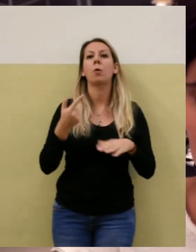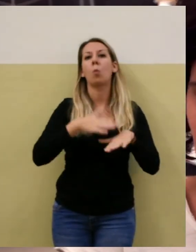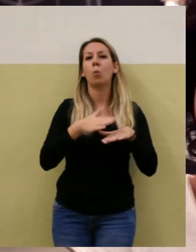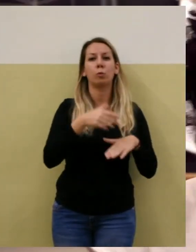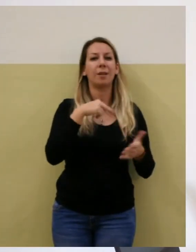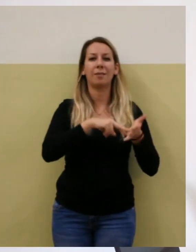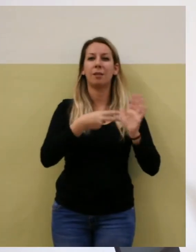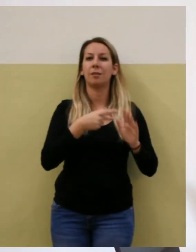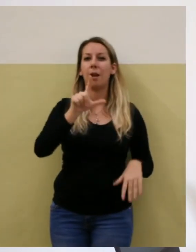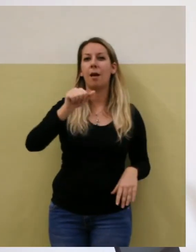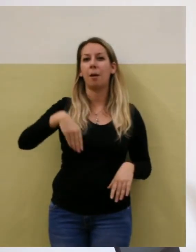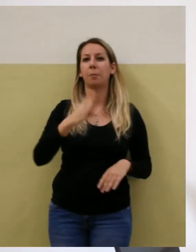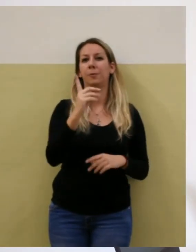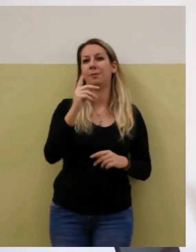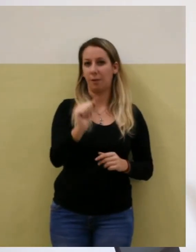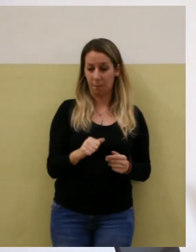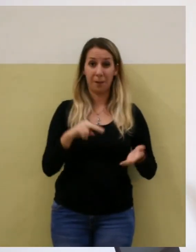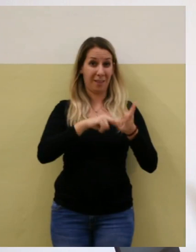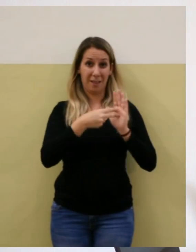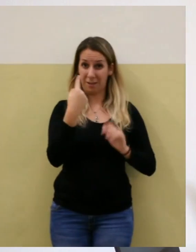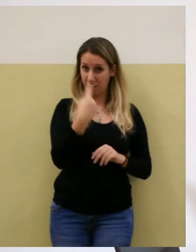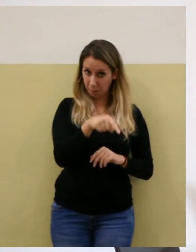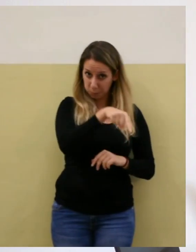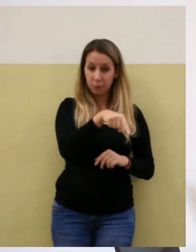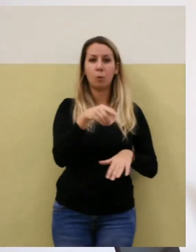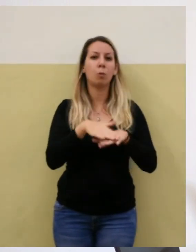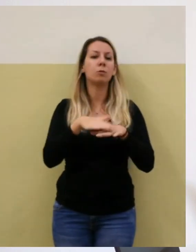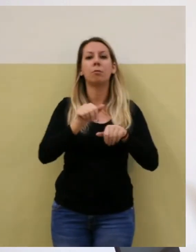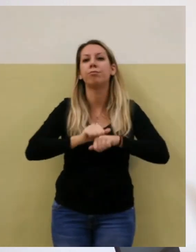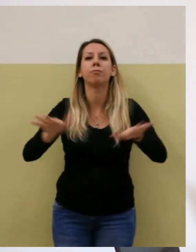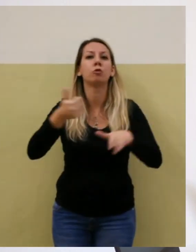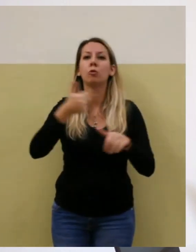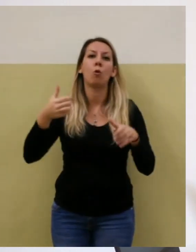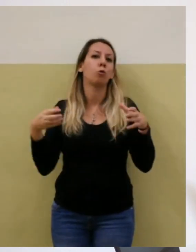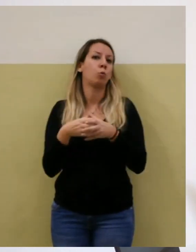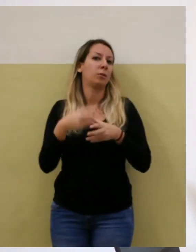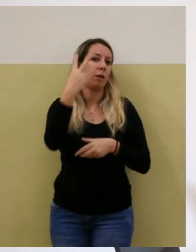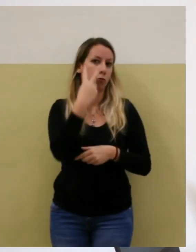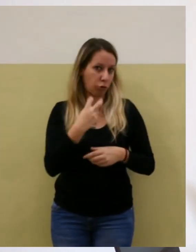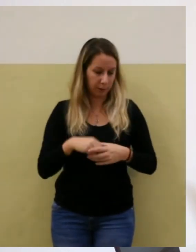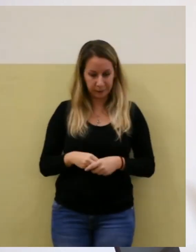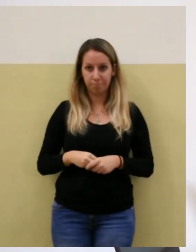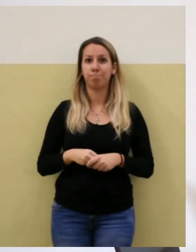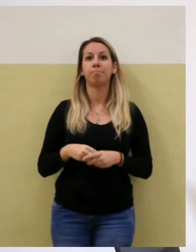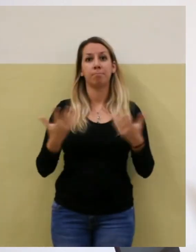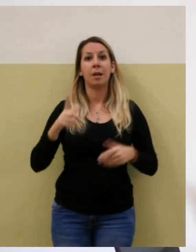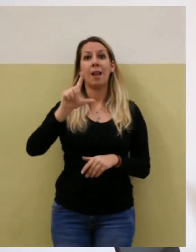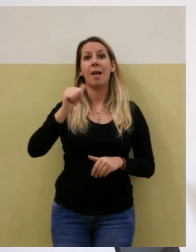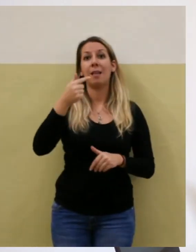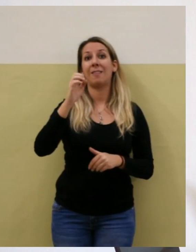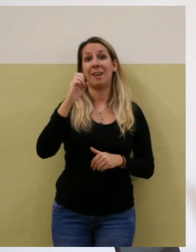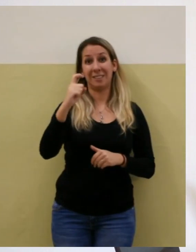Lambda Che è un programma per scrivere la matematica Che però ha alcune limitazioni e